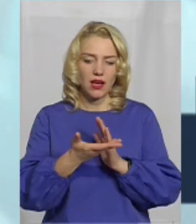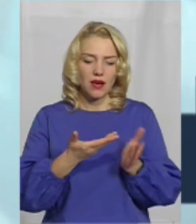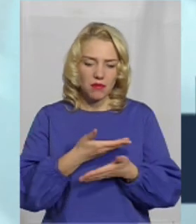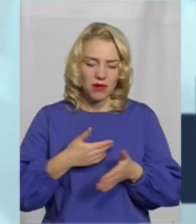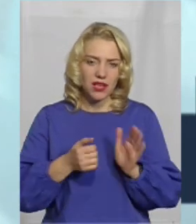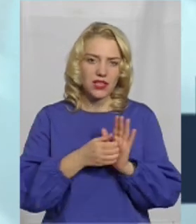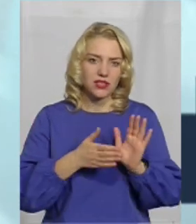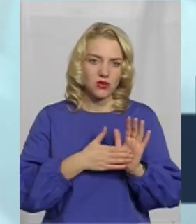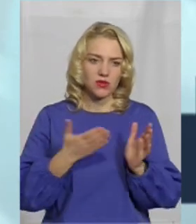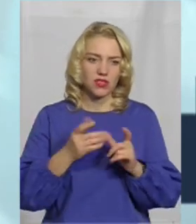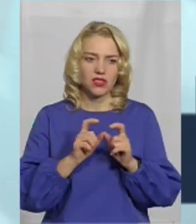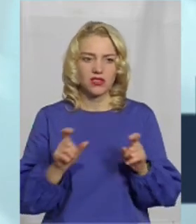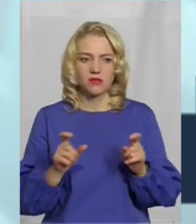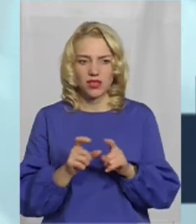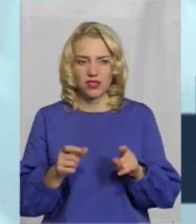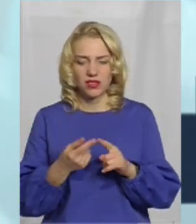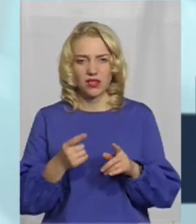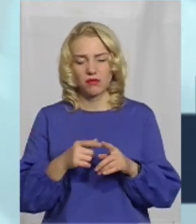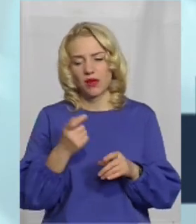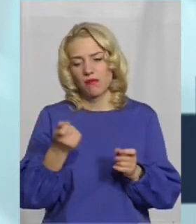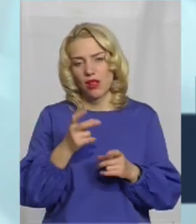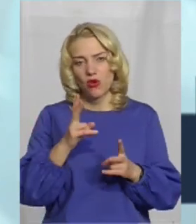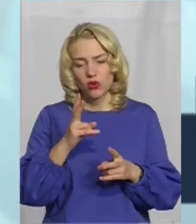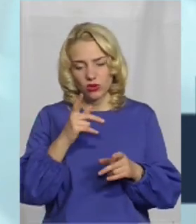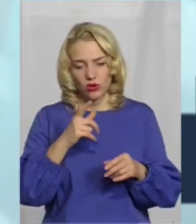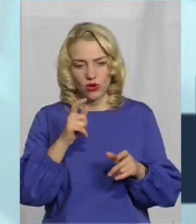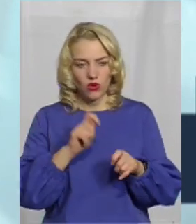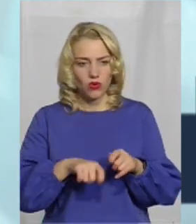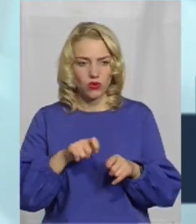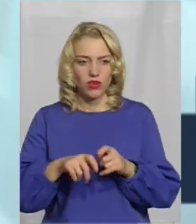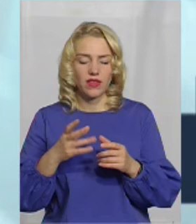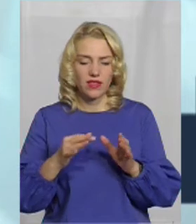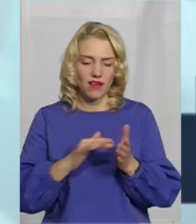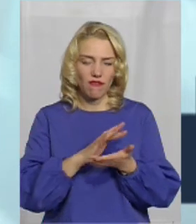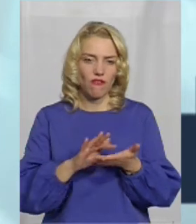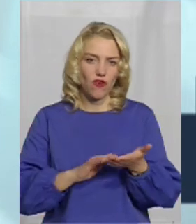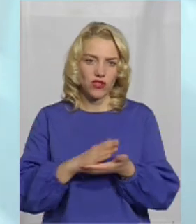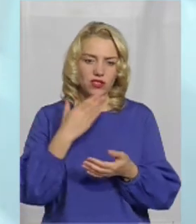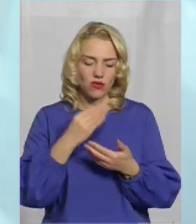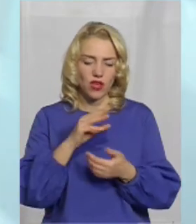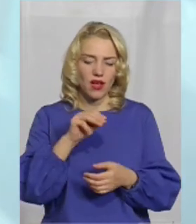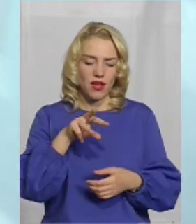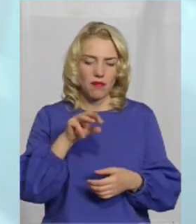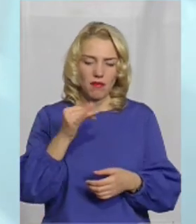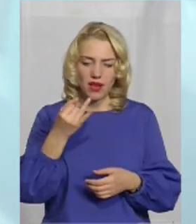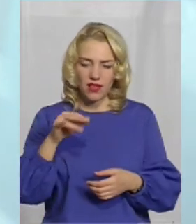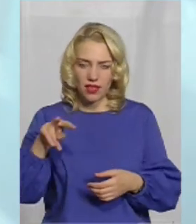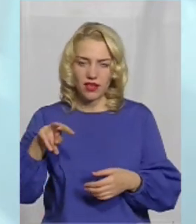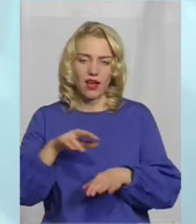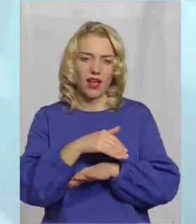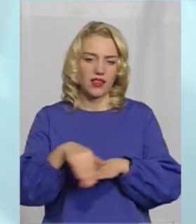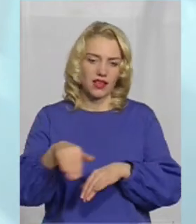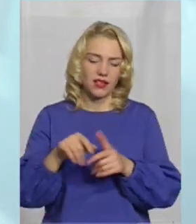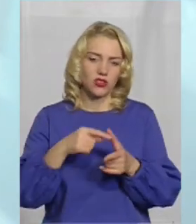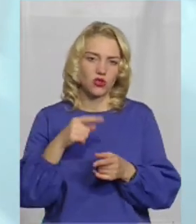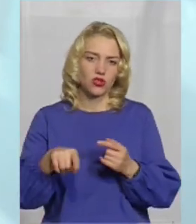якихось магазинах. Ми, в принципі, напевне, мало хто вже контролює, де він вводить свою e-mail-адресу чи номер телефону. І